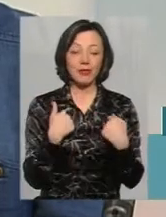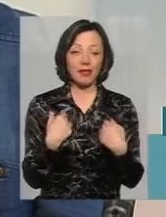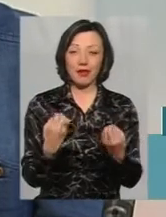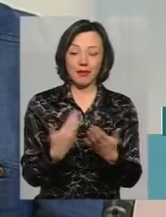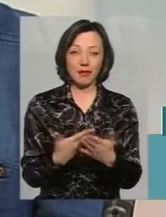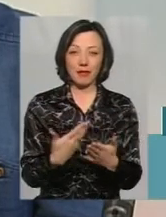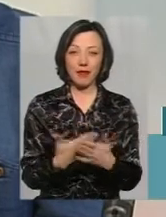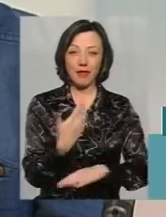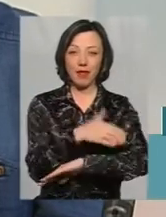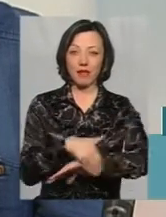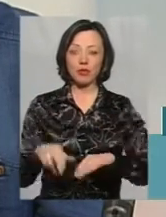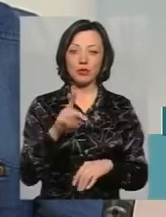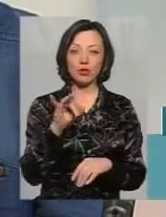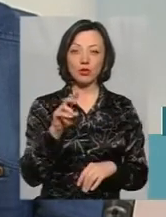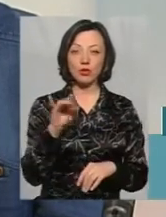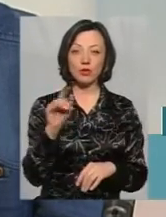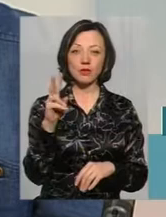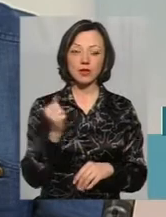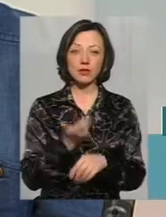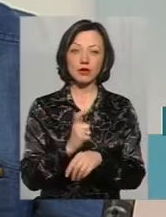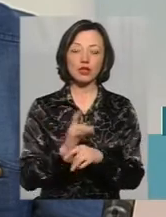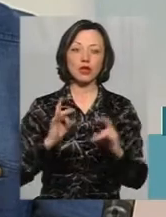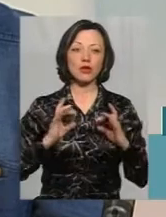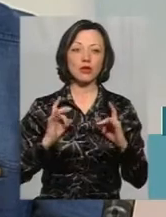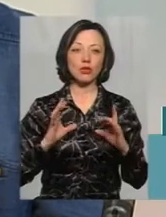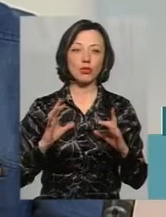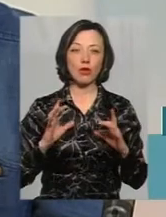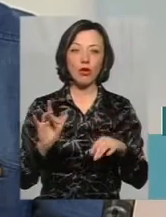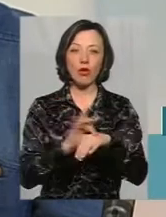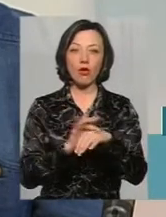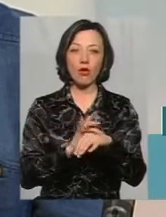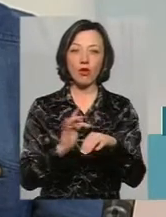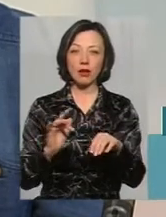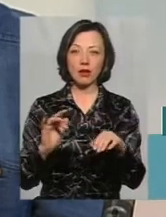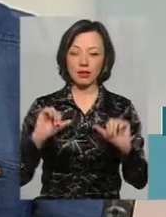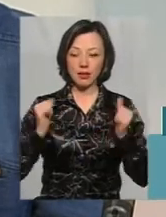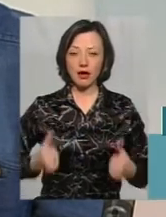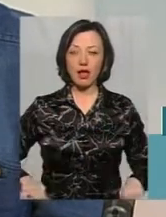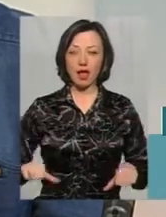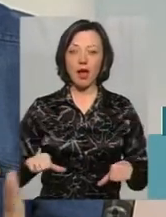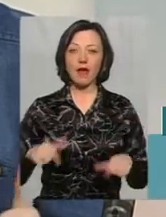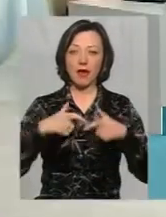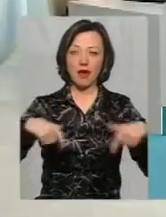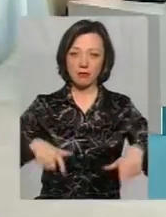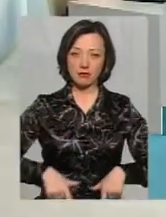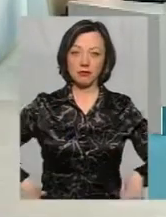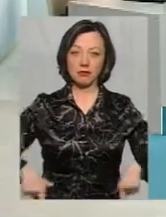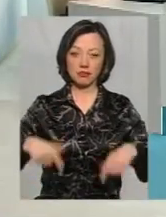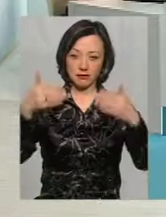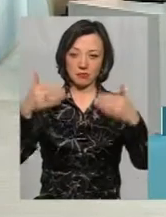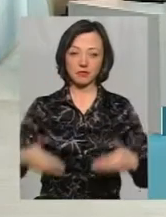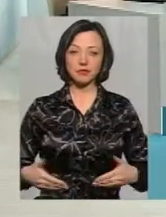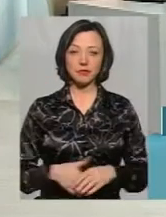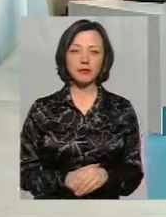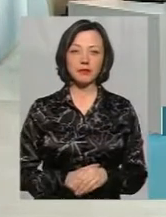наприклад, на вулиці Проскурівській більше дратують оголені тіла в спідній білизні на сіті-лайтах. Але, пане